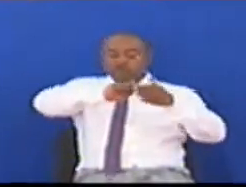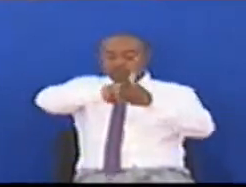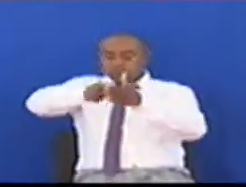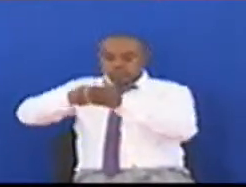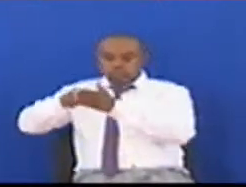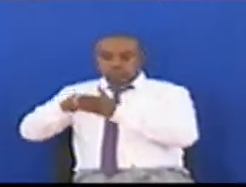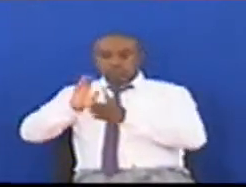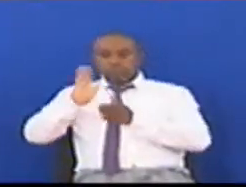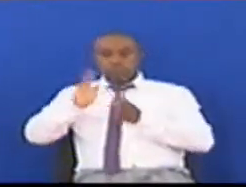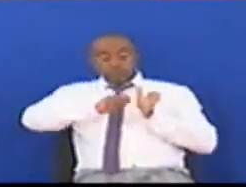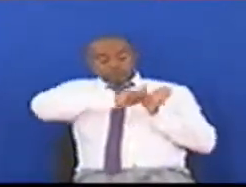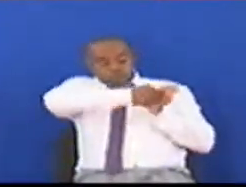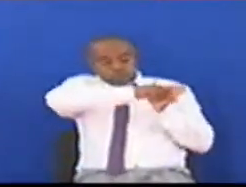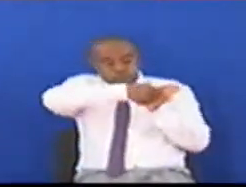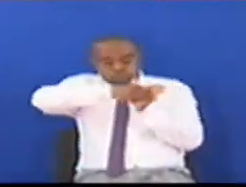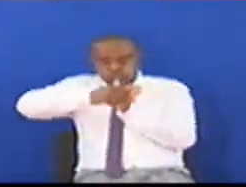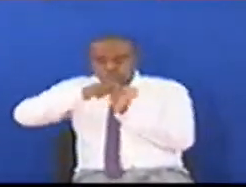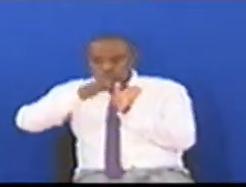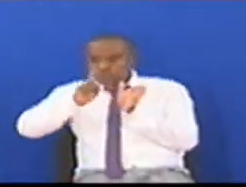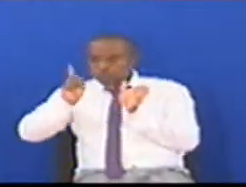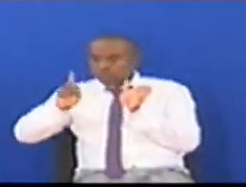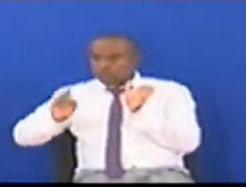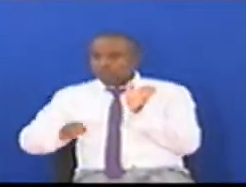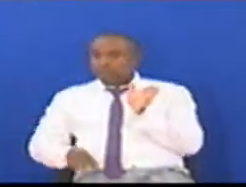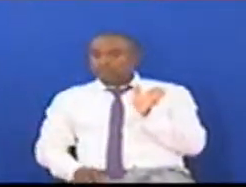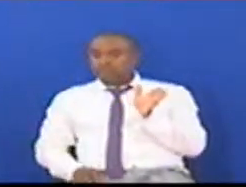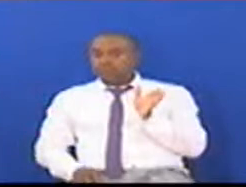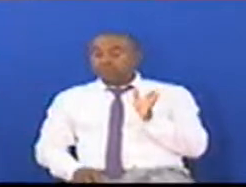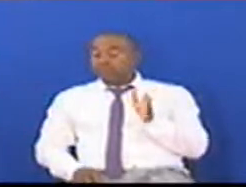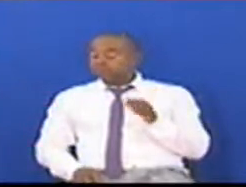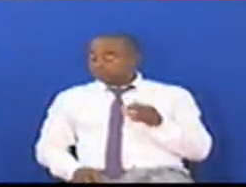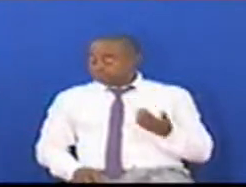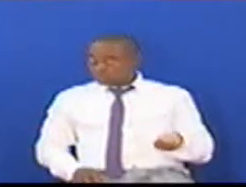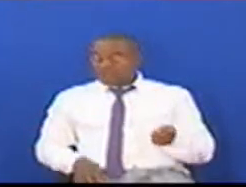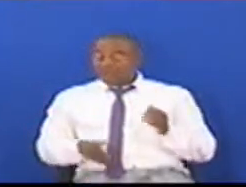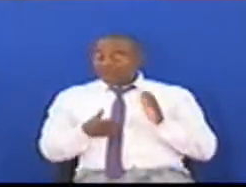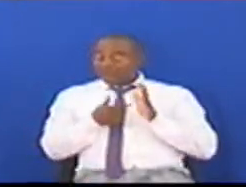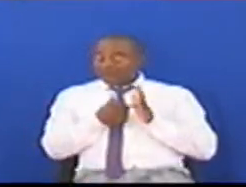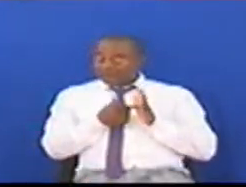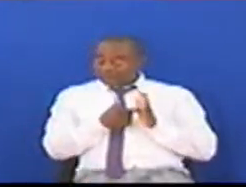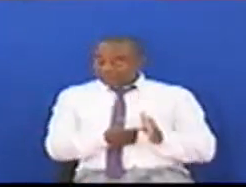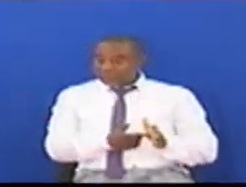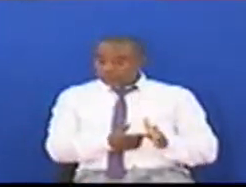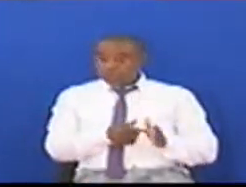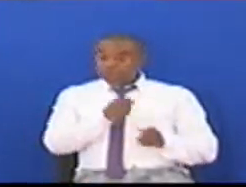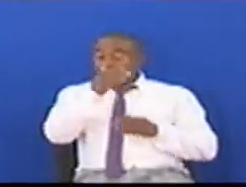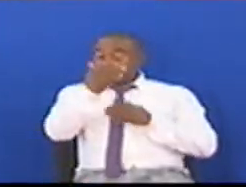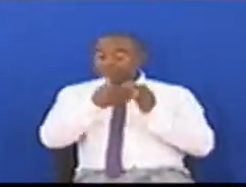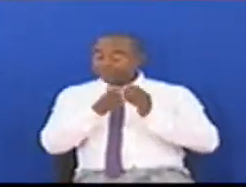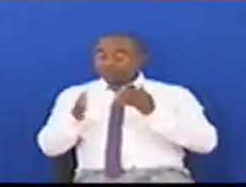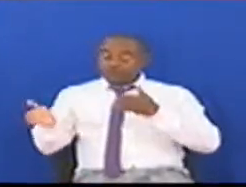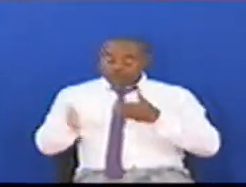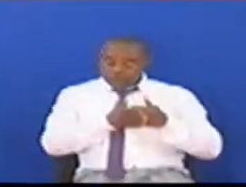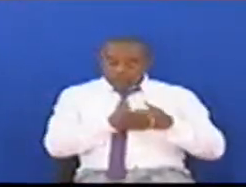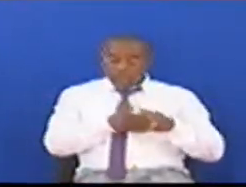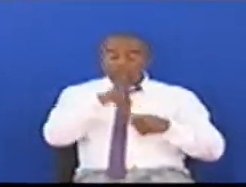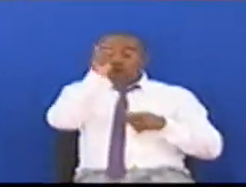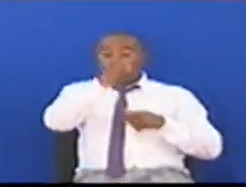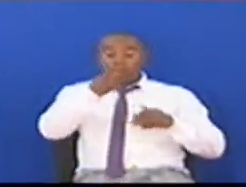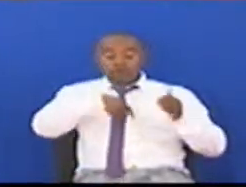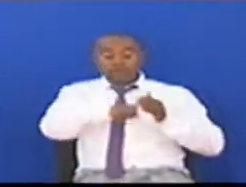Tanzania Mwishimewa Speaker Kuhifunga Nchi Na Kufanya Nchi Iwe Kwenye Total Lockdown